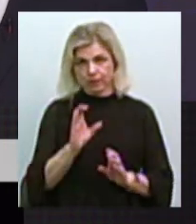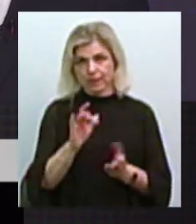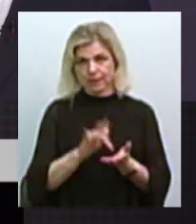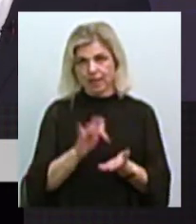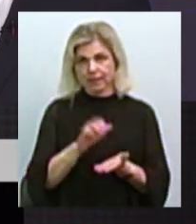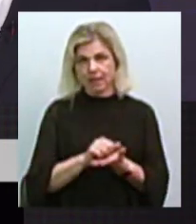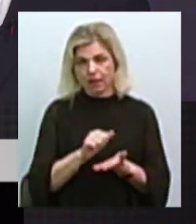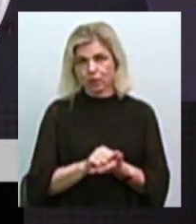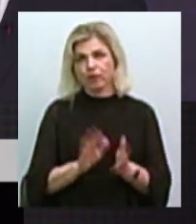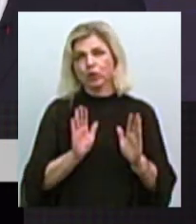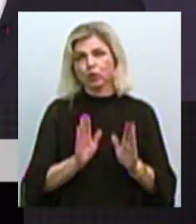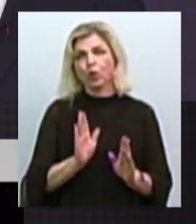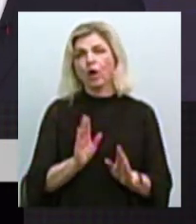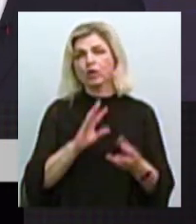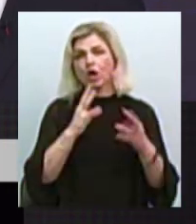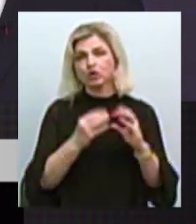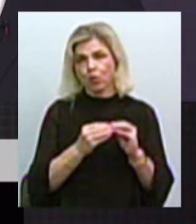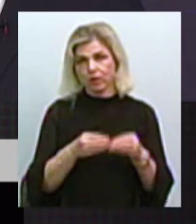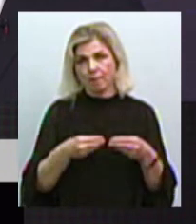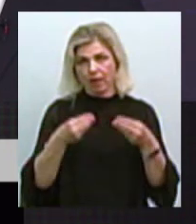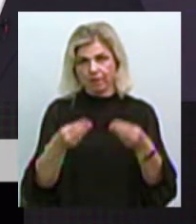занятості, тільки якісь отчоти подавали.